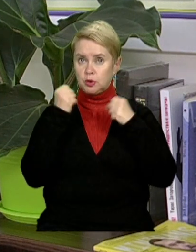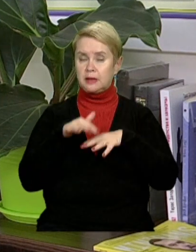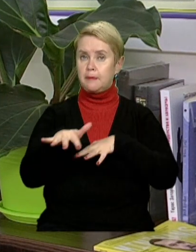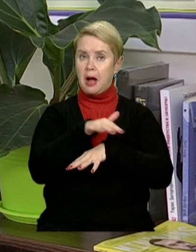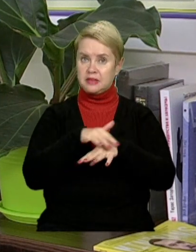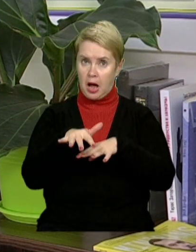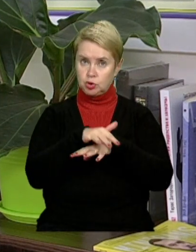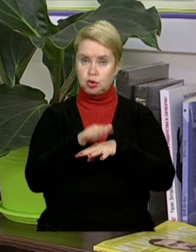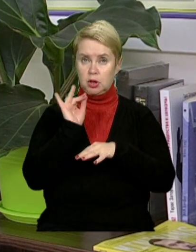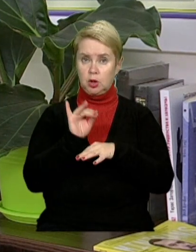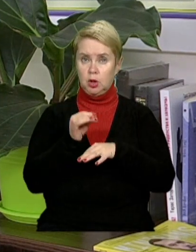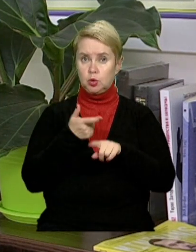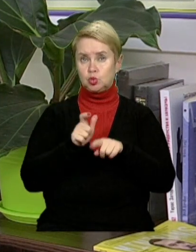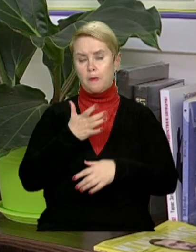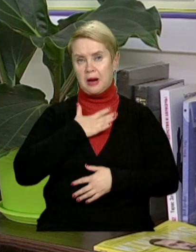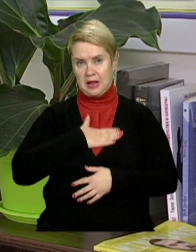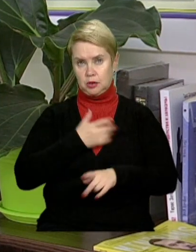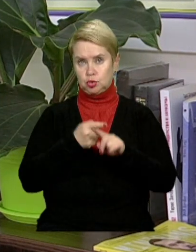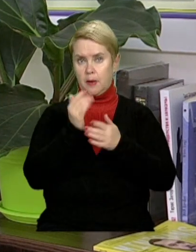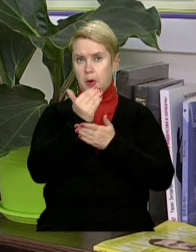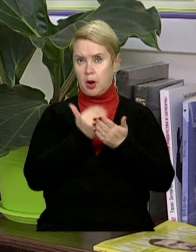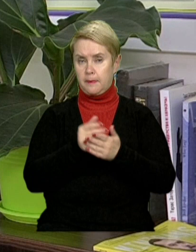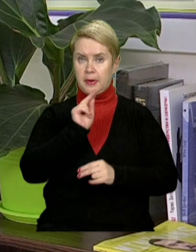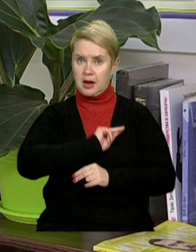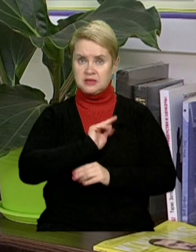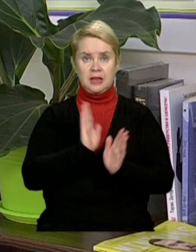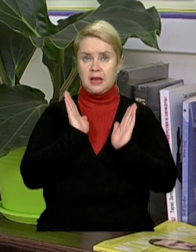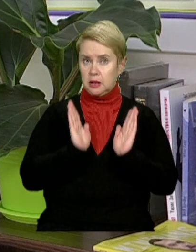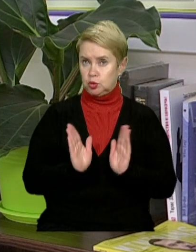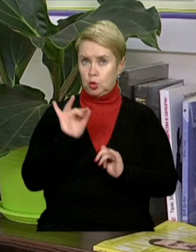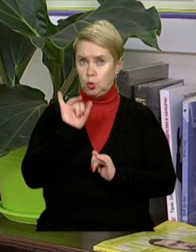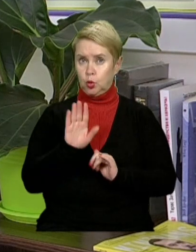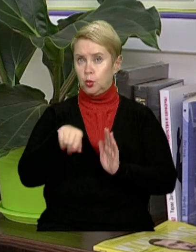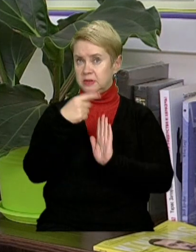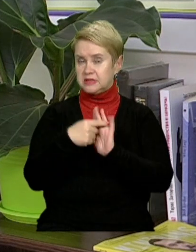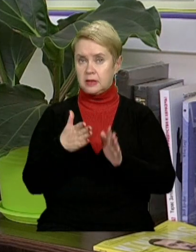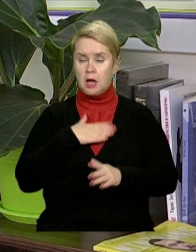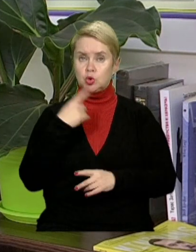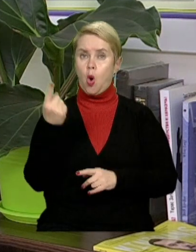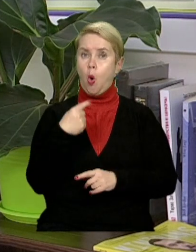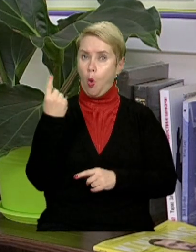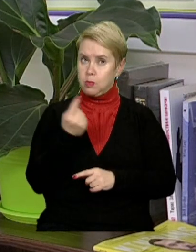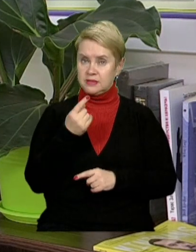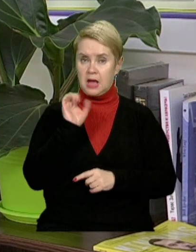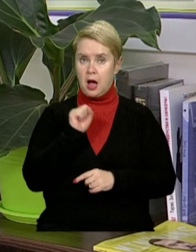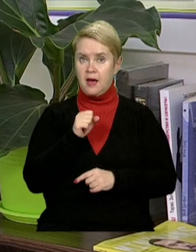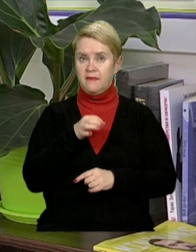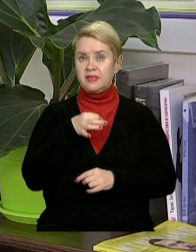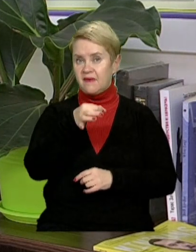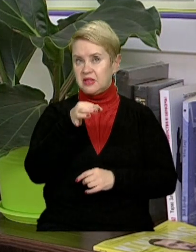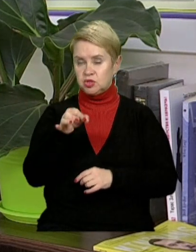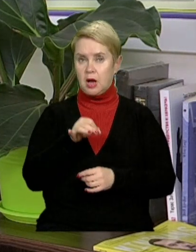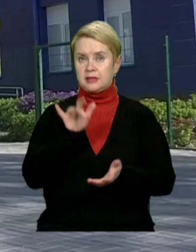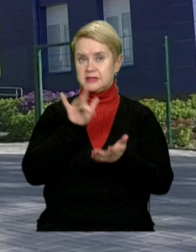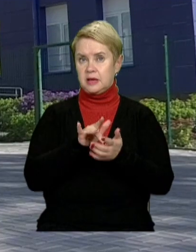майданчики. І дуже приємно, що ця програма працює не лише у містах нашої області, а й в невеличких